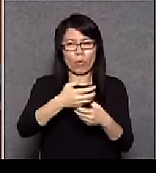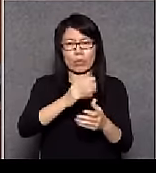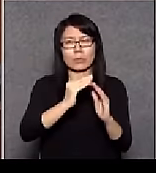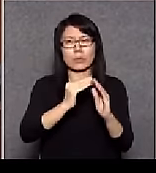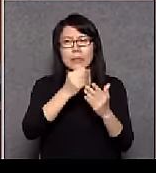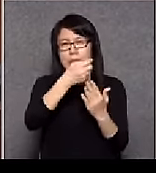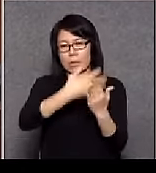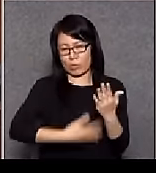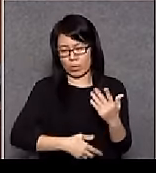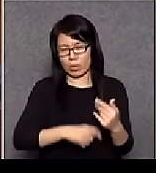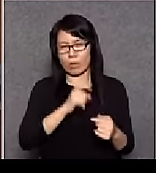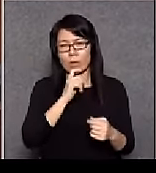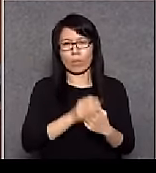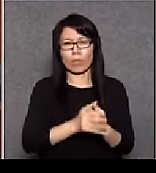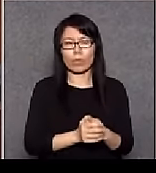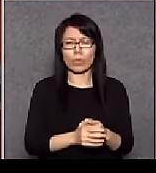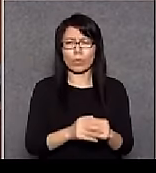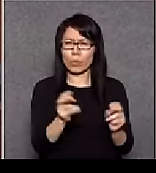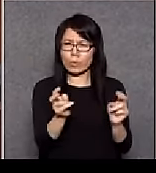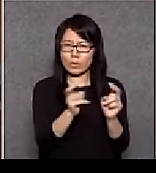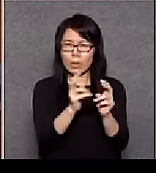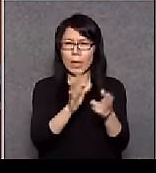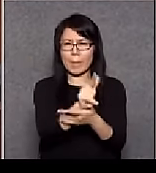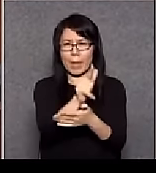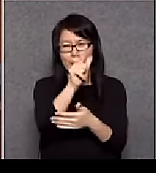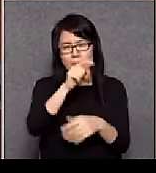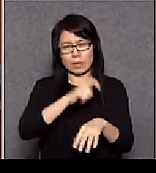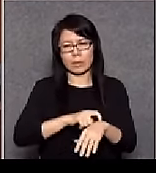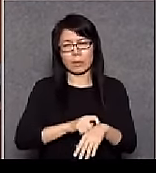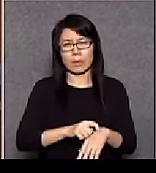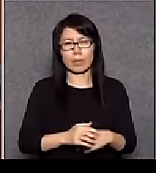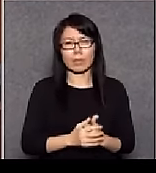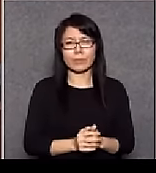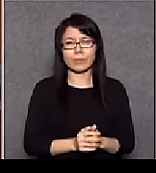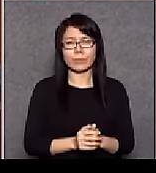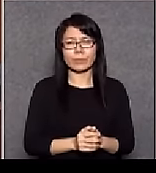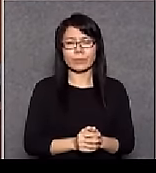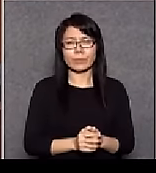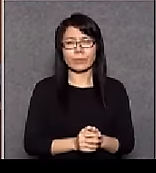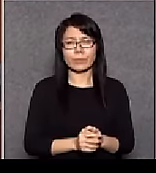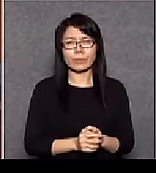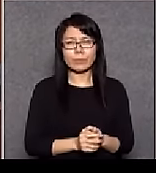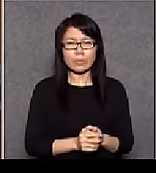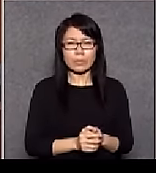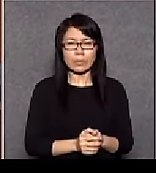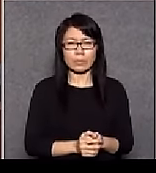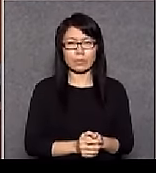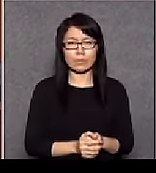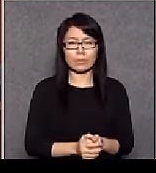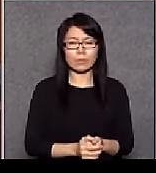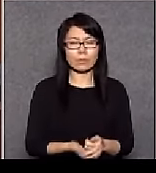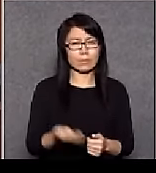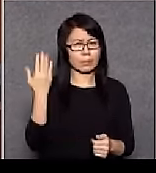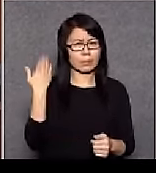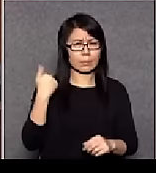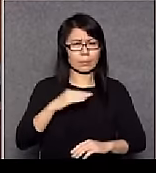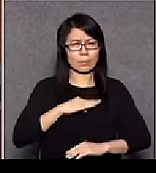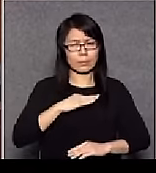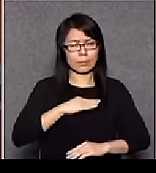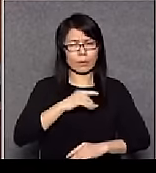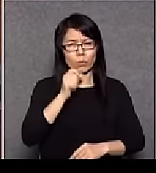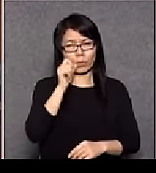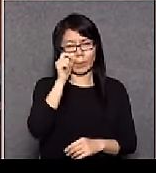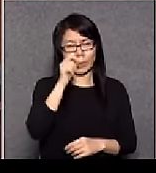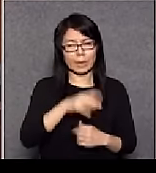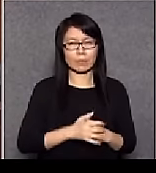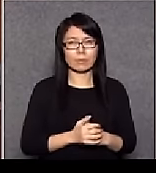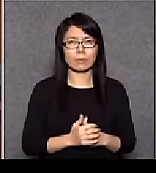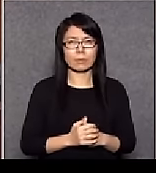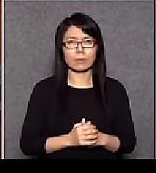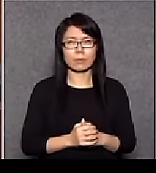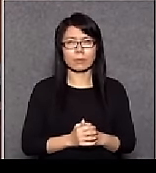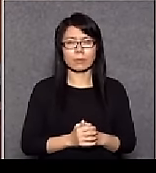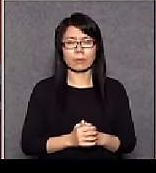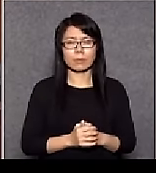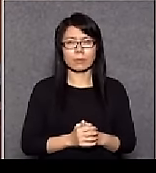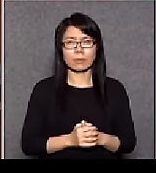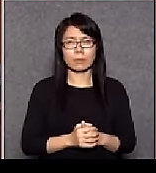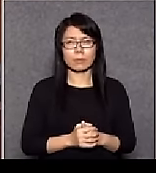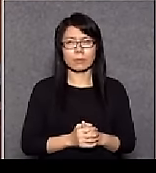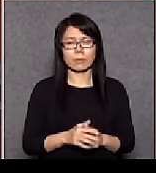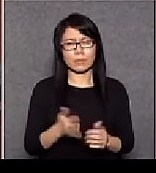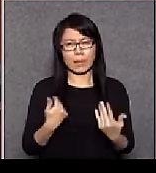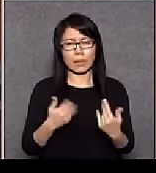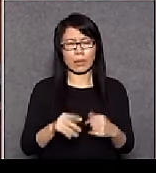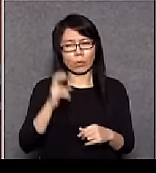現在我認得你都八年了即是你一向的性格都很獨特不過我